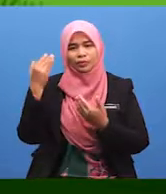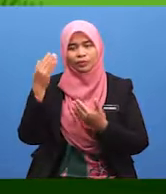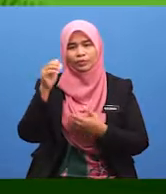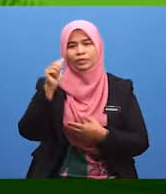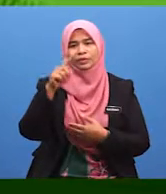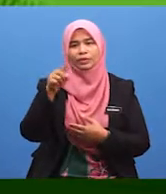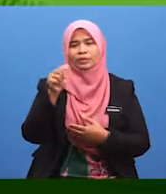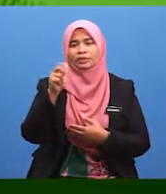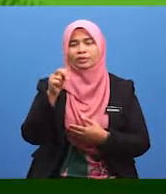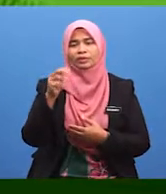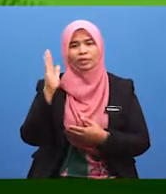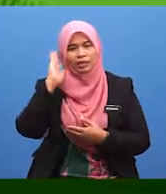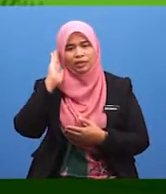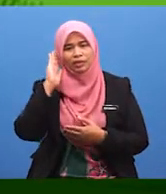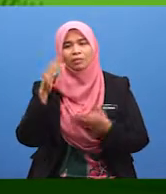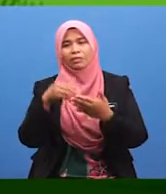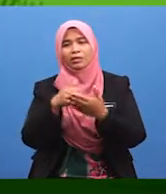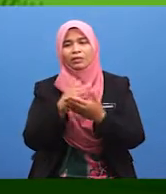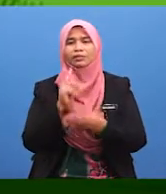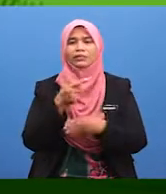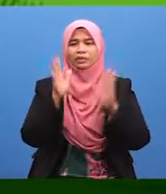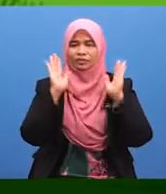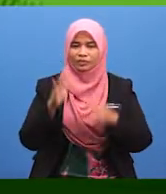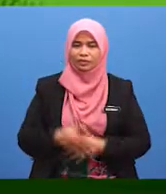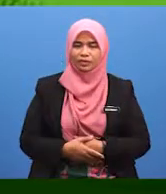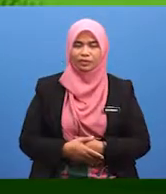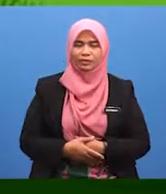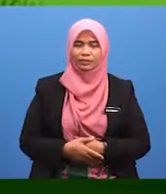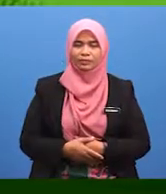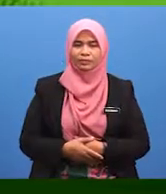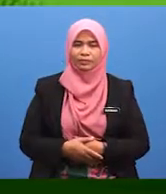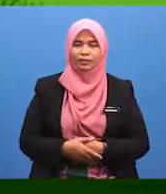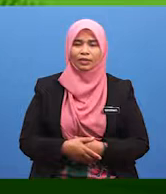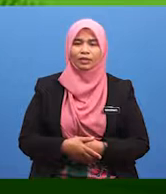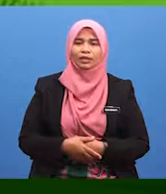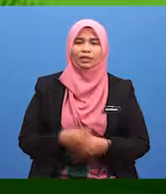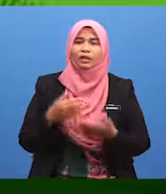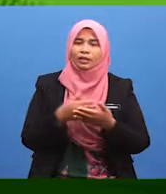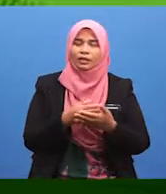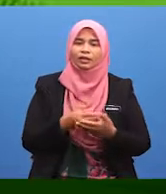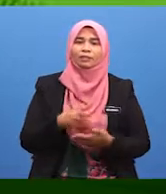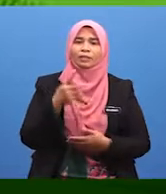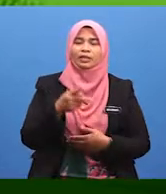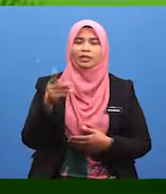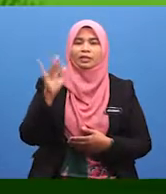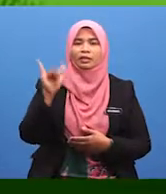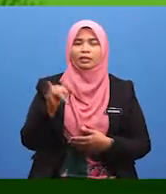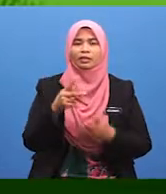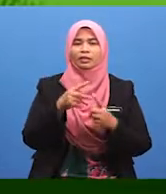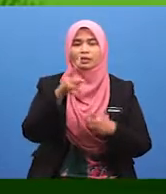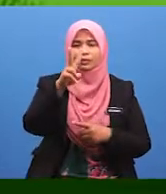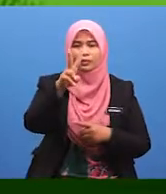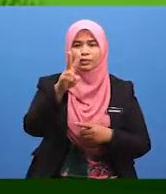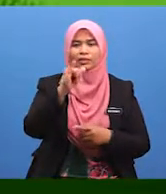Tunggu azan dahulu. Baru kita tunaikan solat ya. Kerana perkara